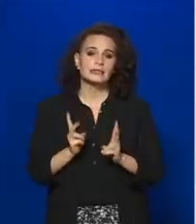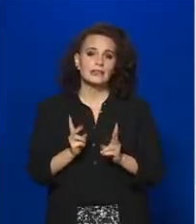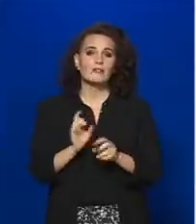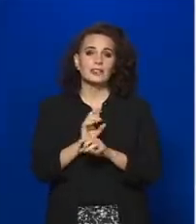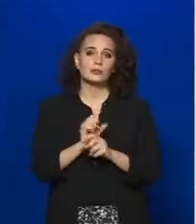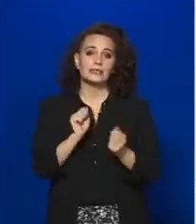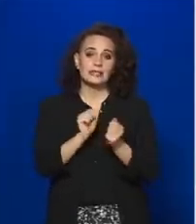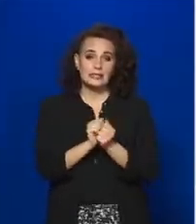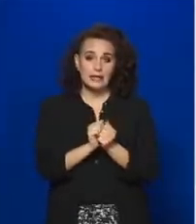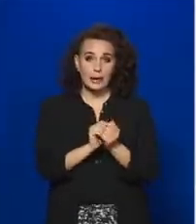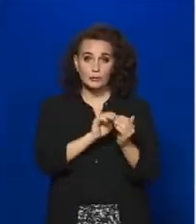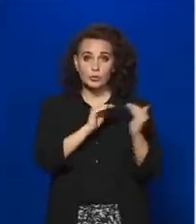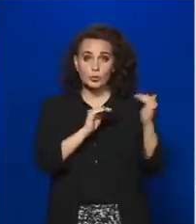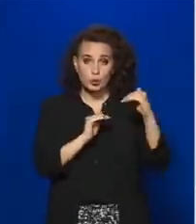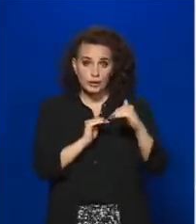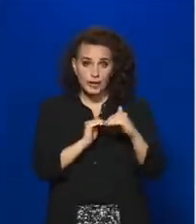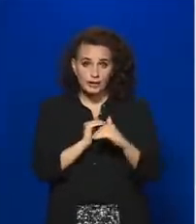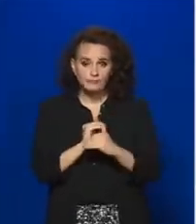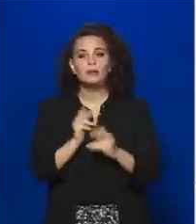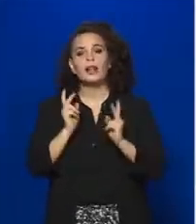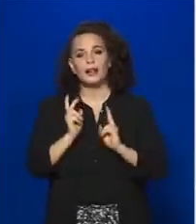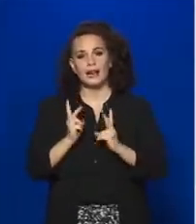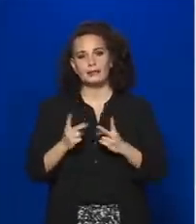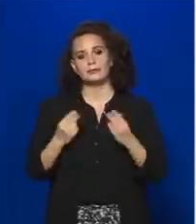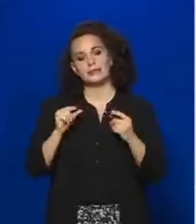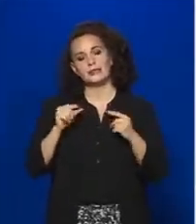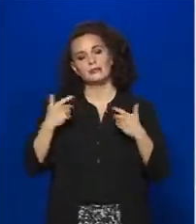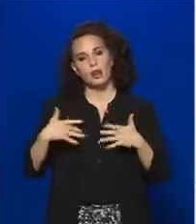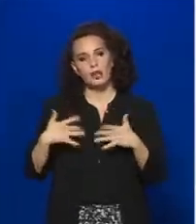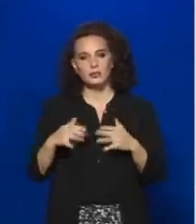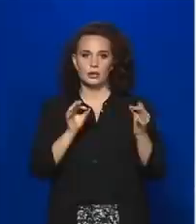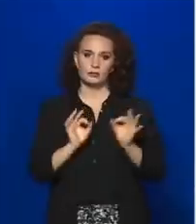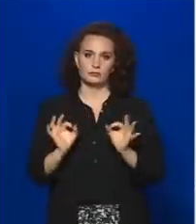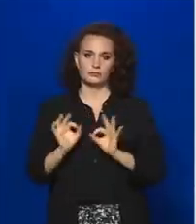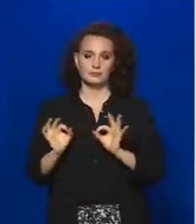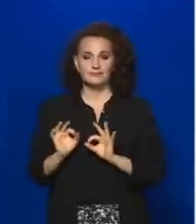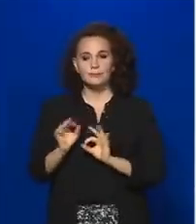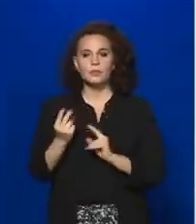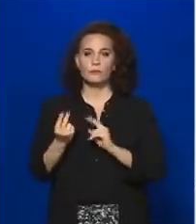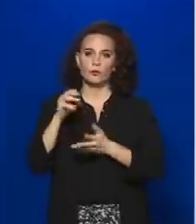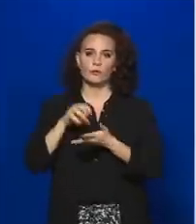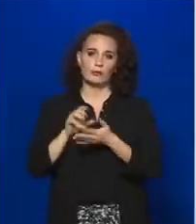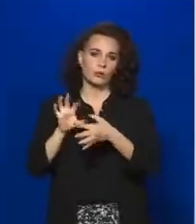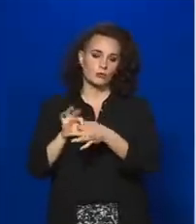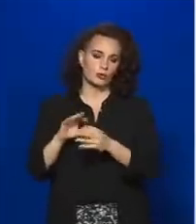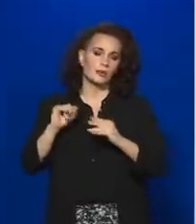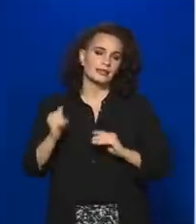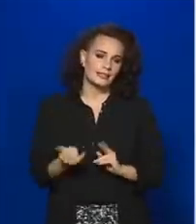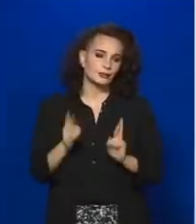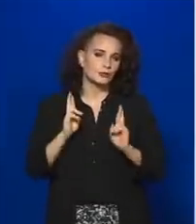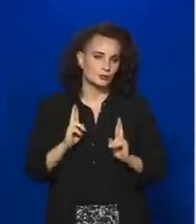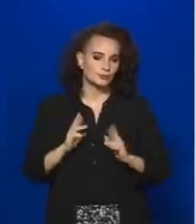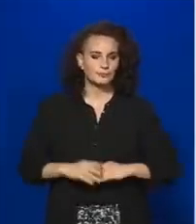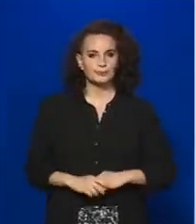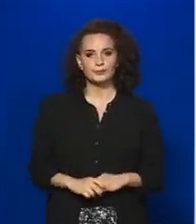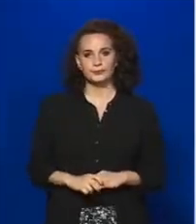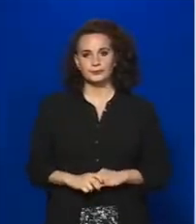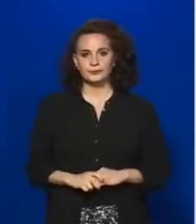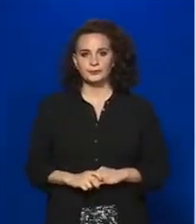mellett lehetséges enyhítő intézkedésekről a kormány a főváros tekintetében is döntsön. Még további